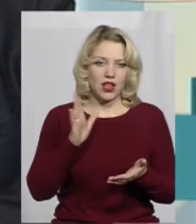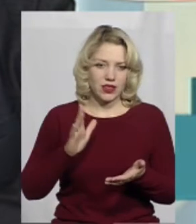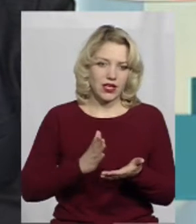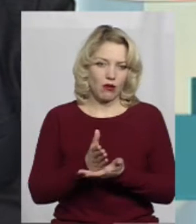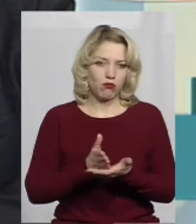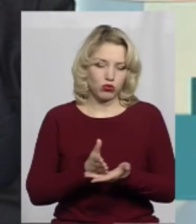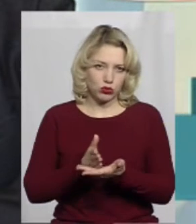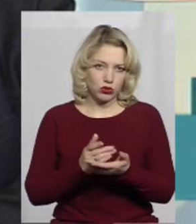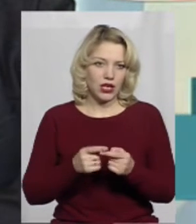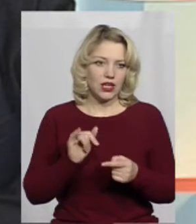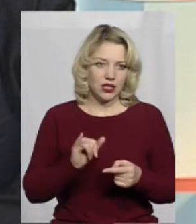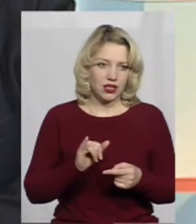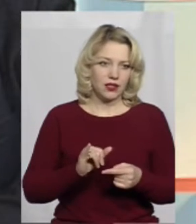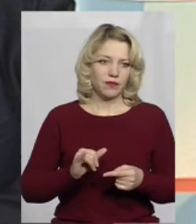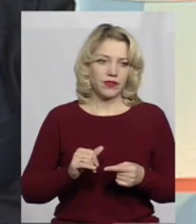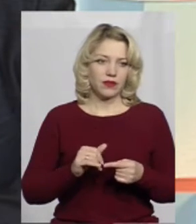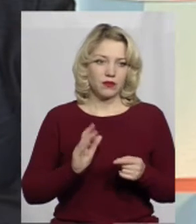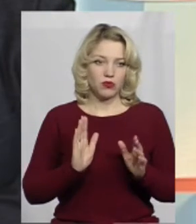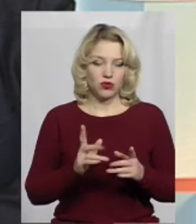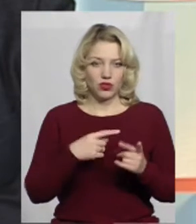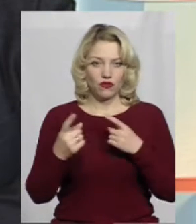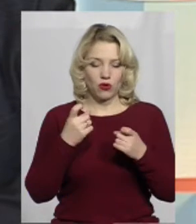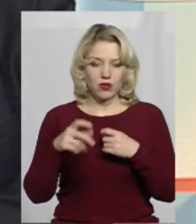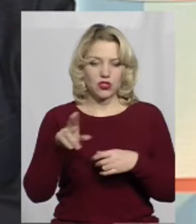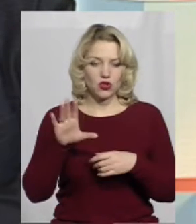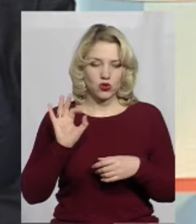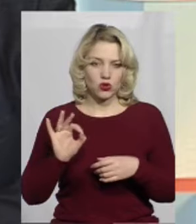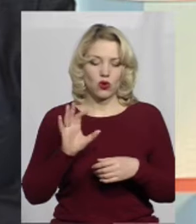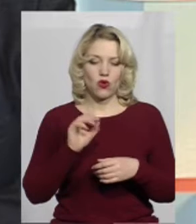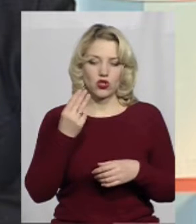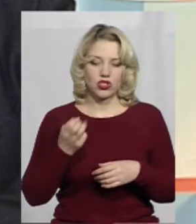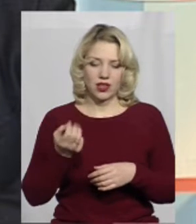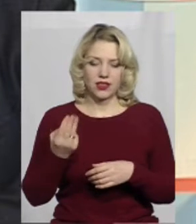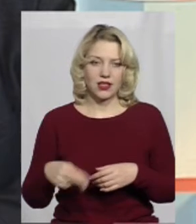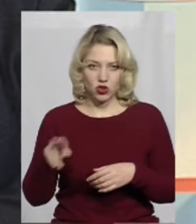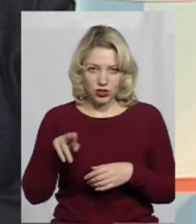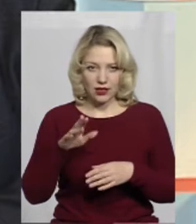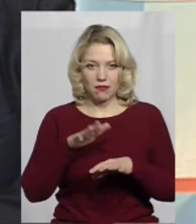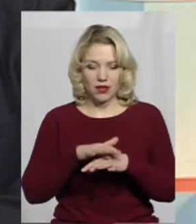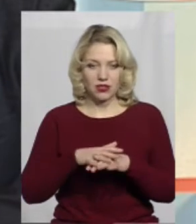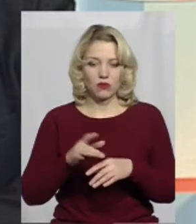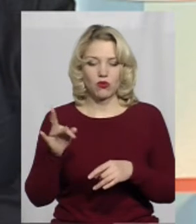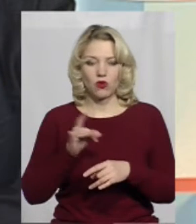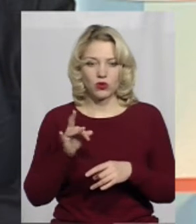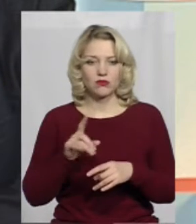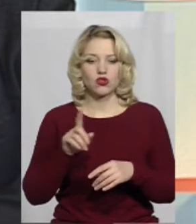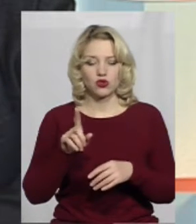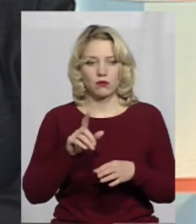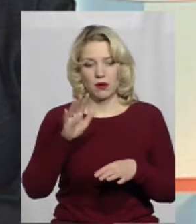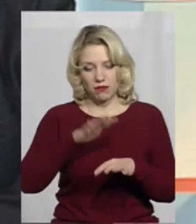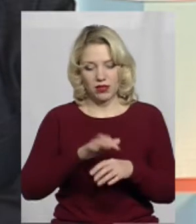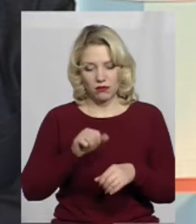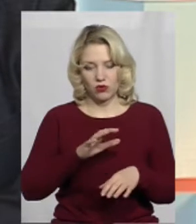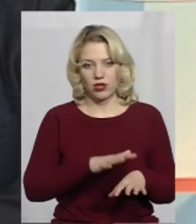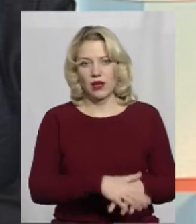вони потім змогли надавати відповідну інформацію Ощадному банку про розмір нарахувань, для того, щоб банк міг здійснити свою